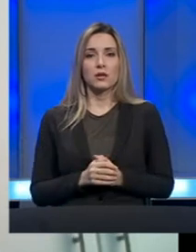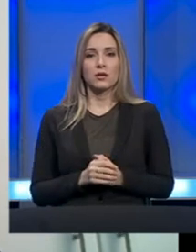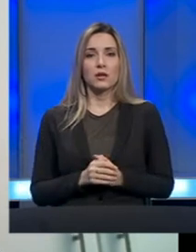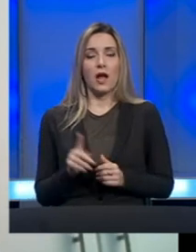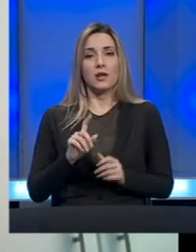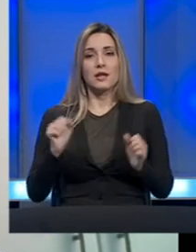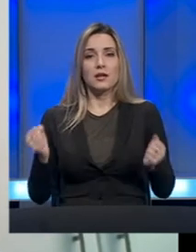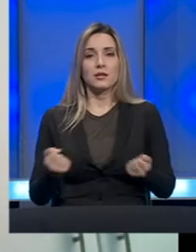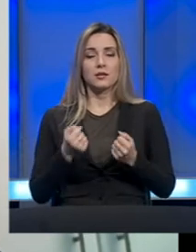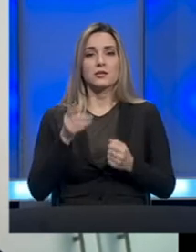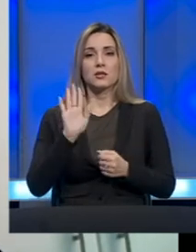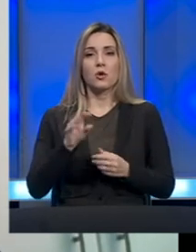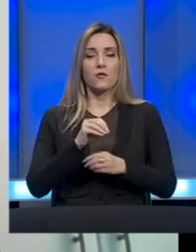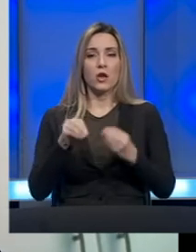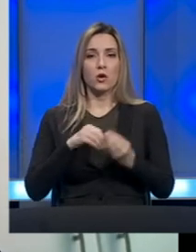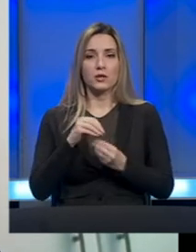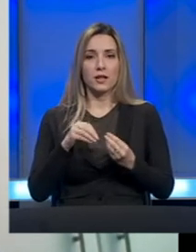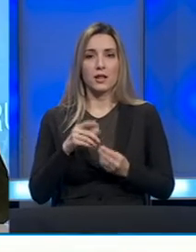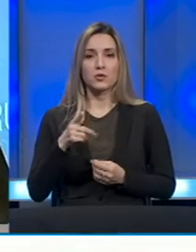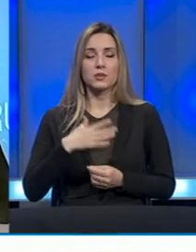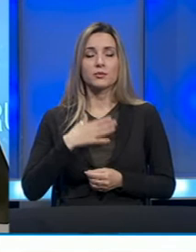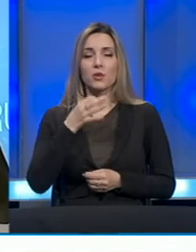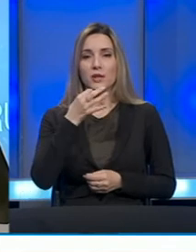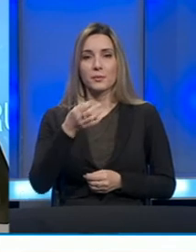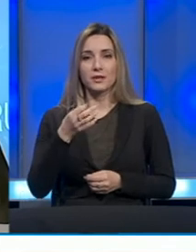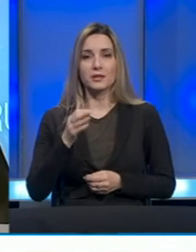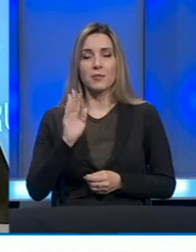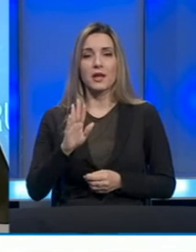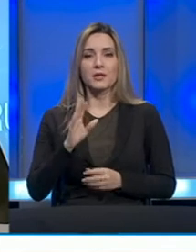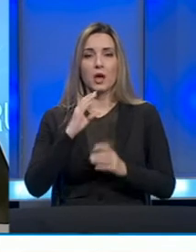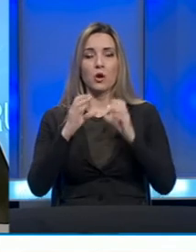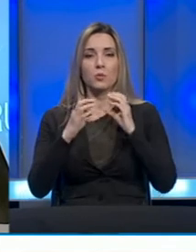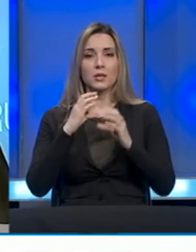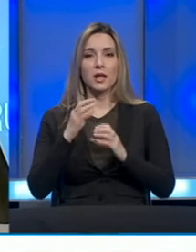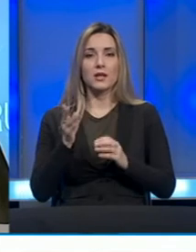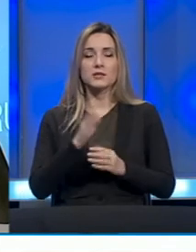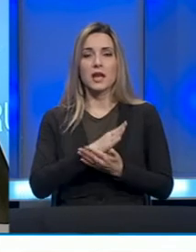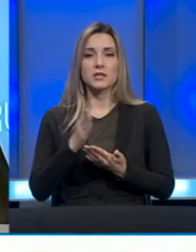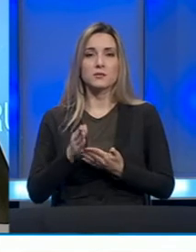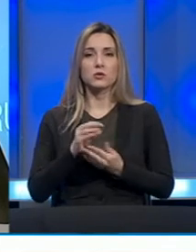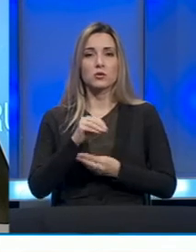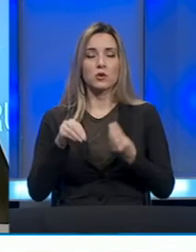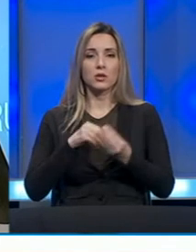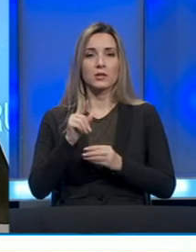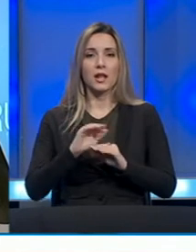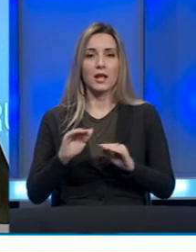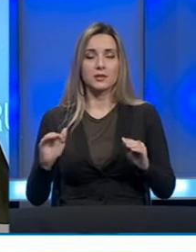još za njihove roditelje. To sam htio da vas pitam. Ta komunikacija uopšte između roditelja, djece,